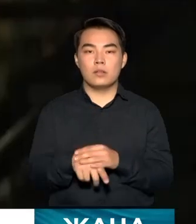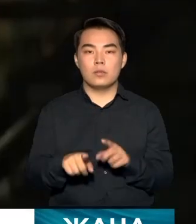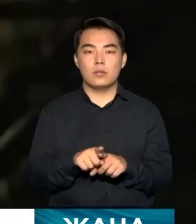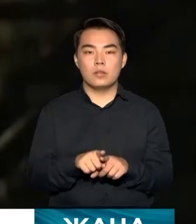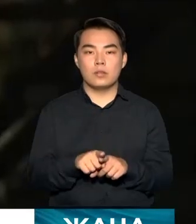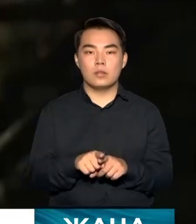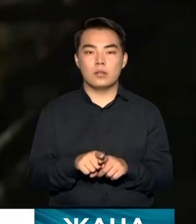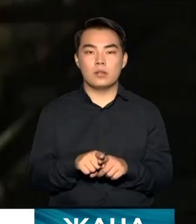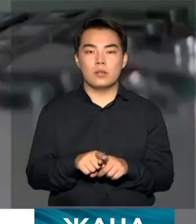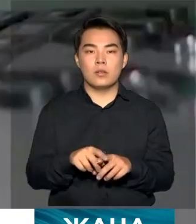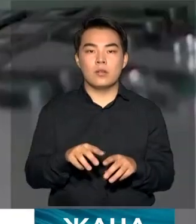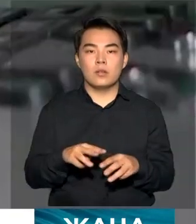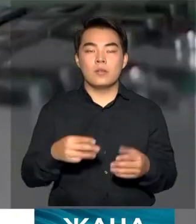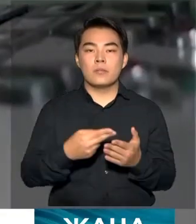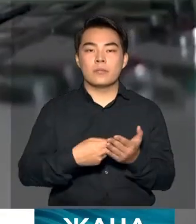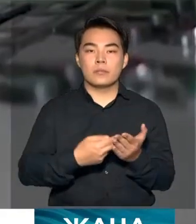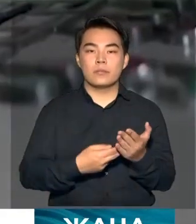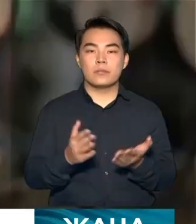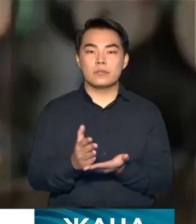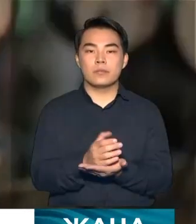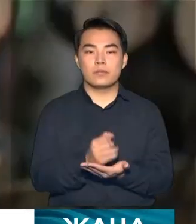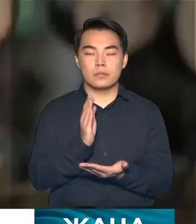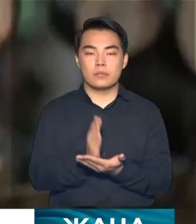беруді сұрап петицияға қол ғойуда.